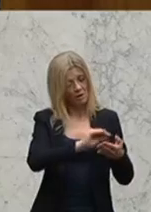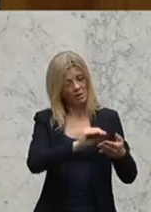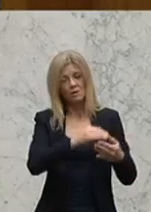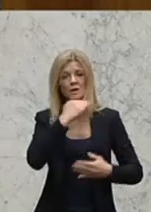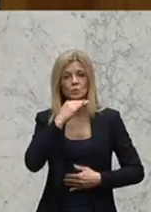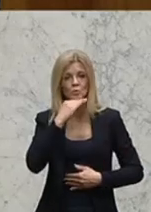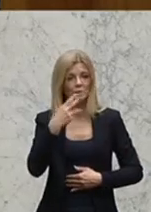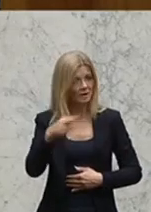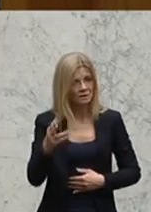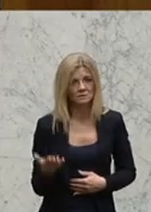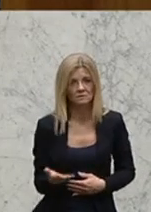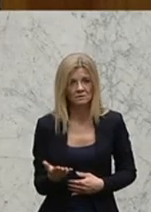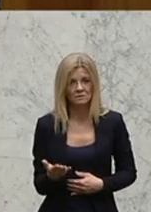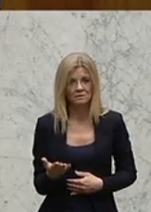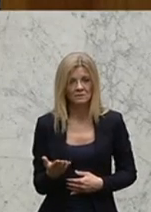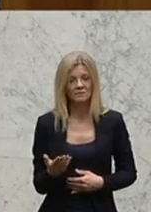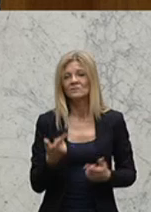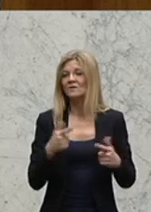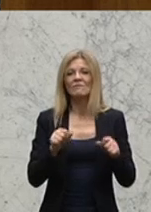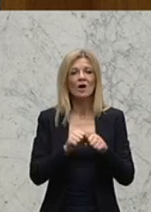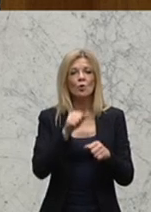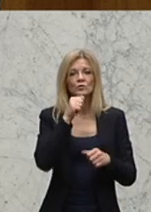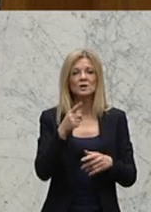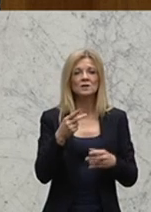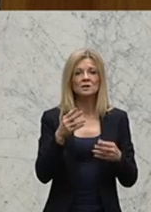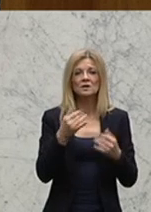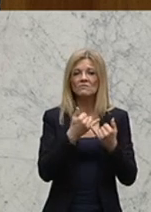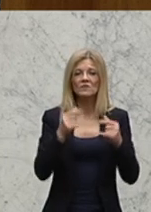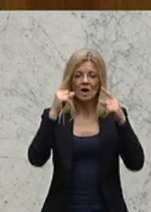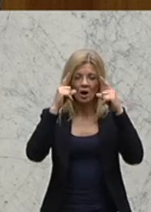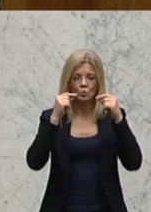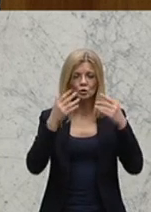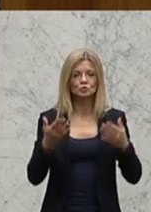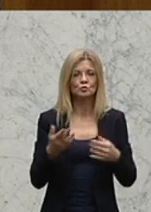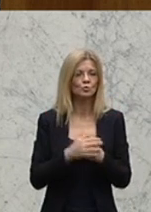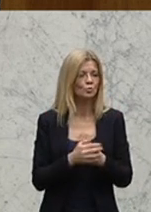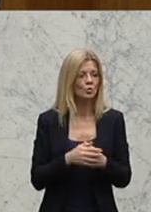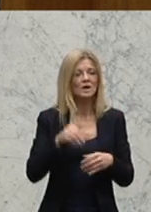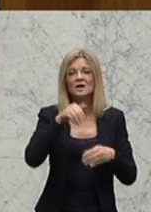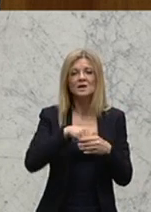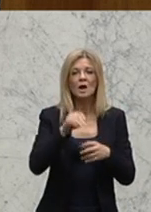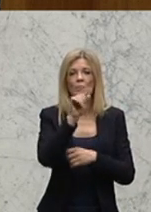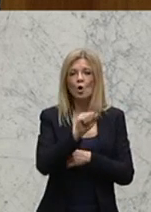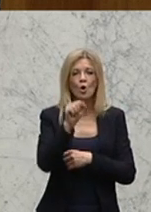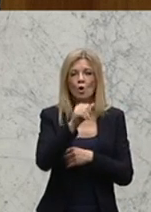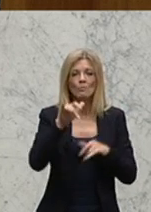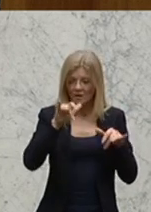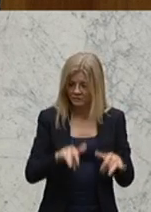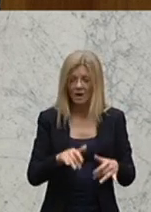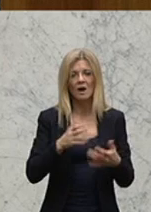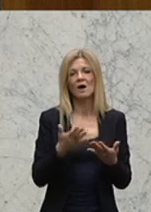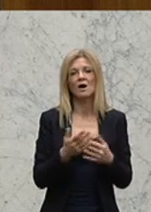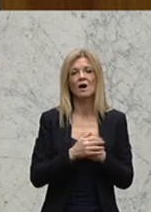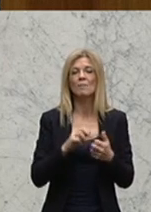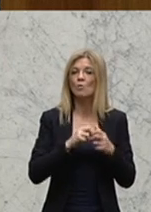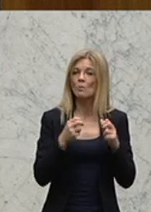Augen nicht davor verschließen, dass wir in Europa auch wirklich ein Problem mit dem Thema Menschenhandel und Ausbeutung generell haben. Und dass die Frauen und